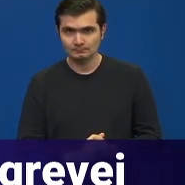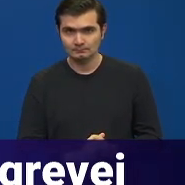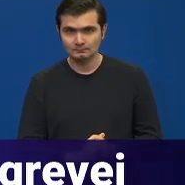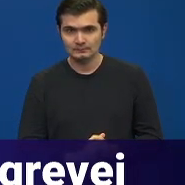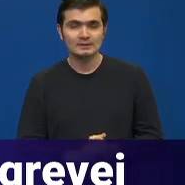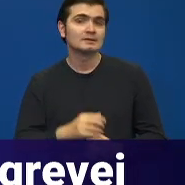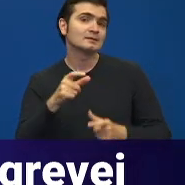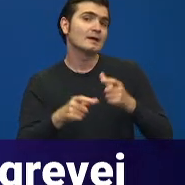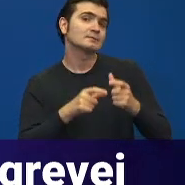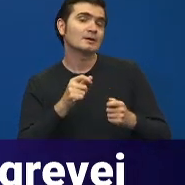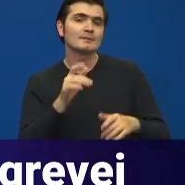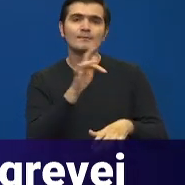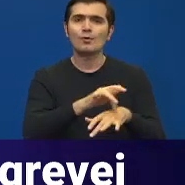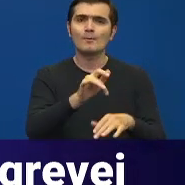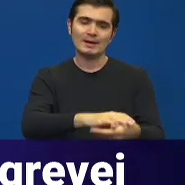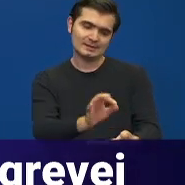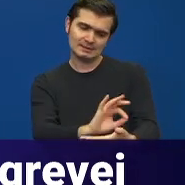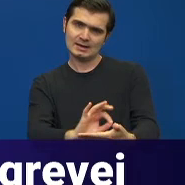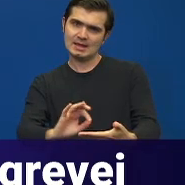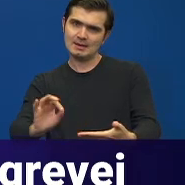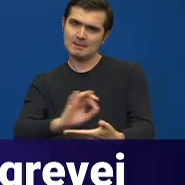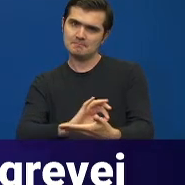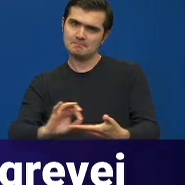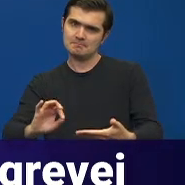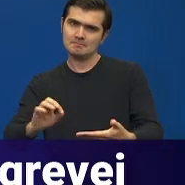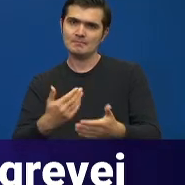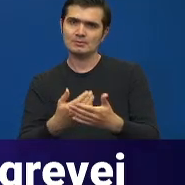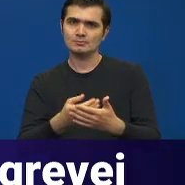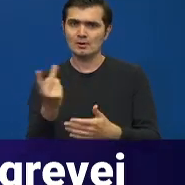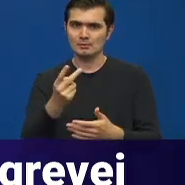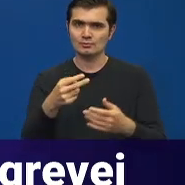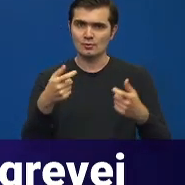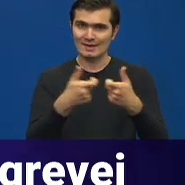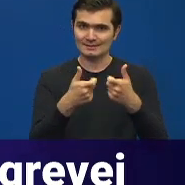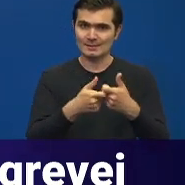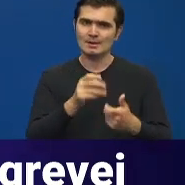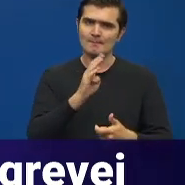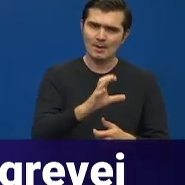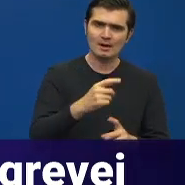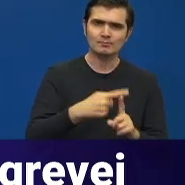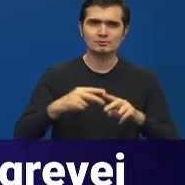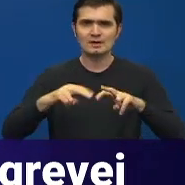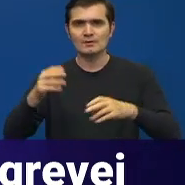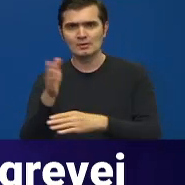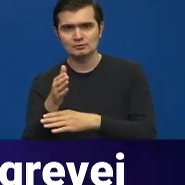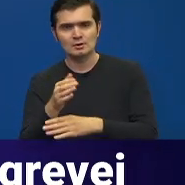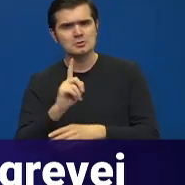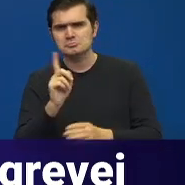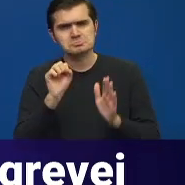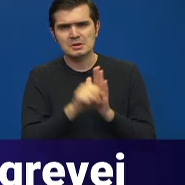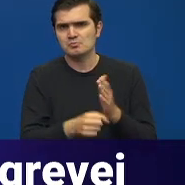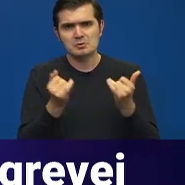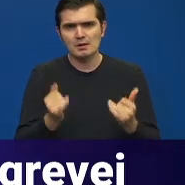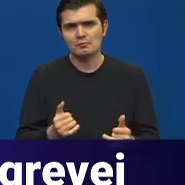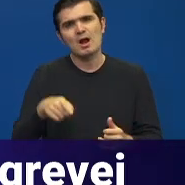În ceea ce privește probele scrise pentru ambele examene naționale, bacalaureatul și evaluarea națională, nu se impune în